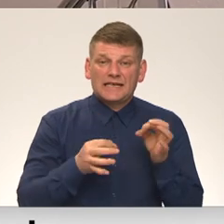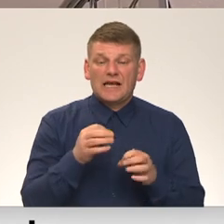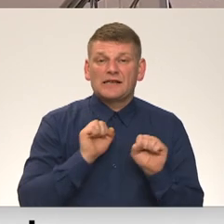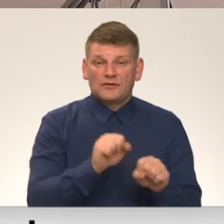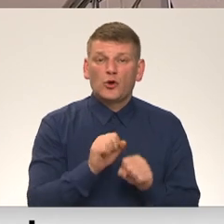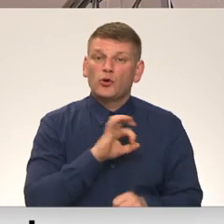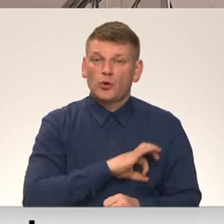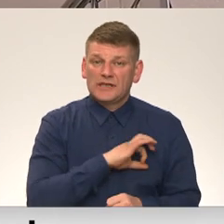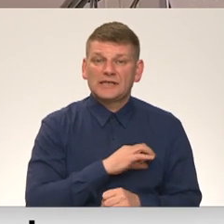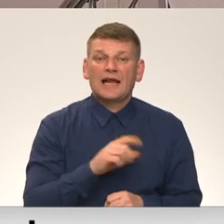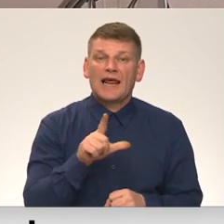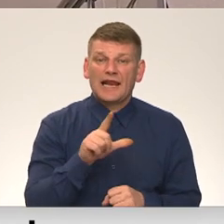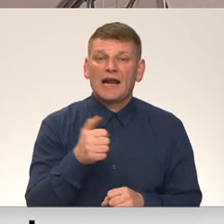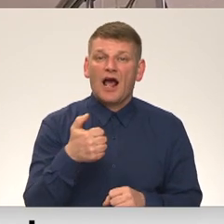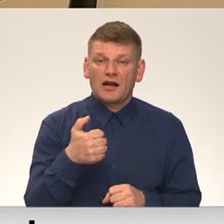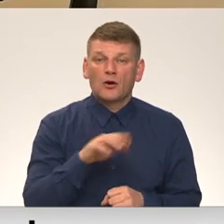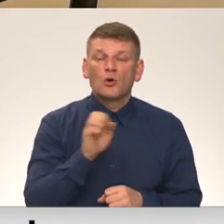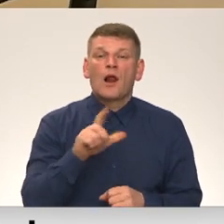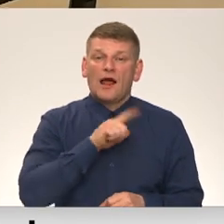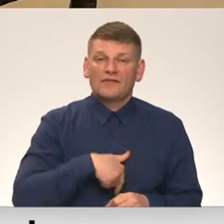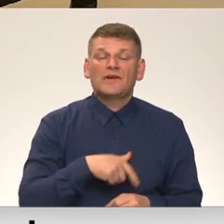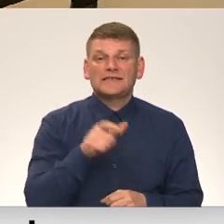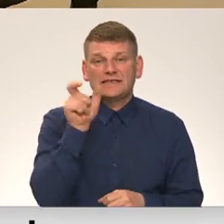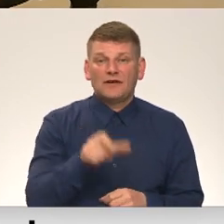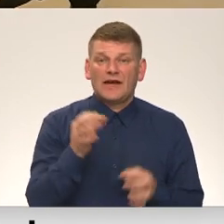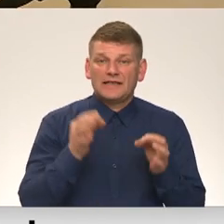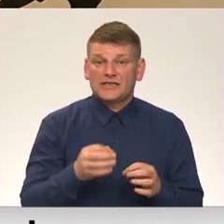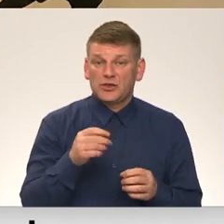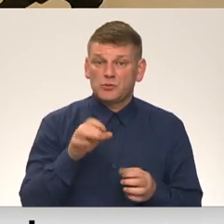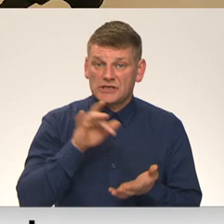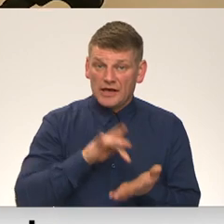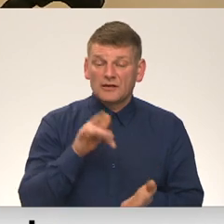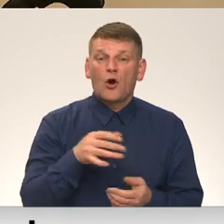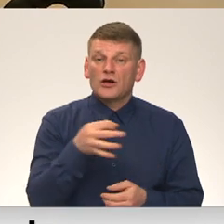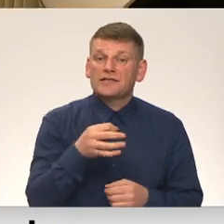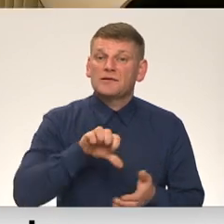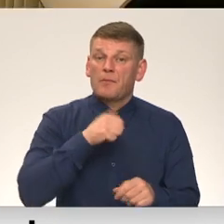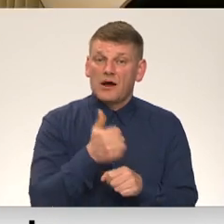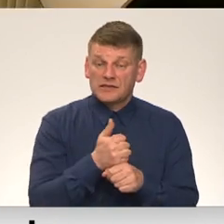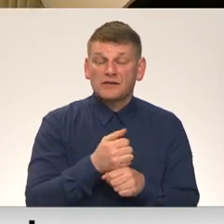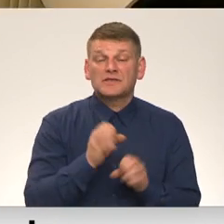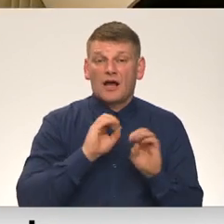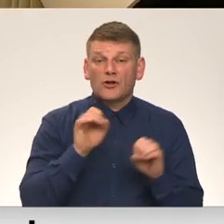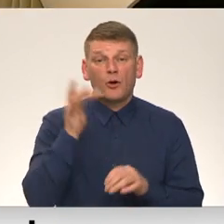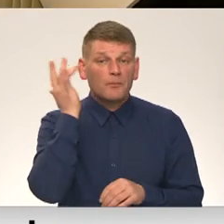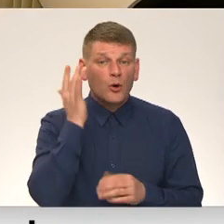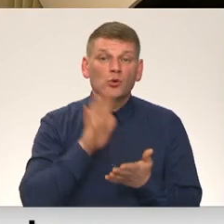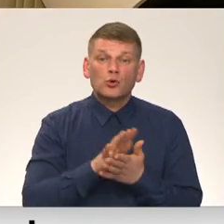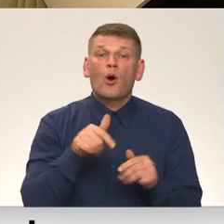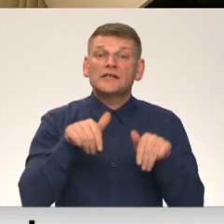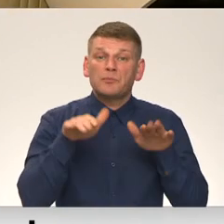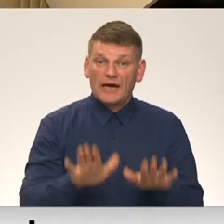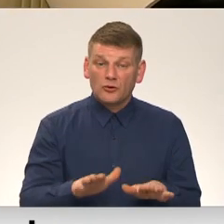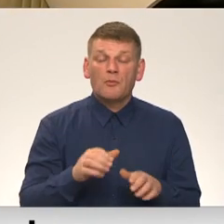Liliana Garkalne no Latvijas cilvēktiesību centra. Organizācijas pārstāvis skaidro principus, uz ko spriedumā